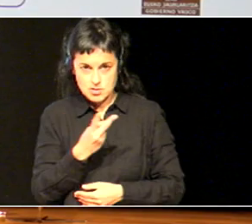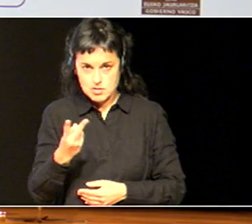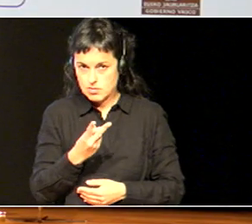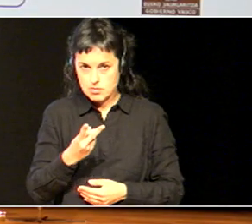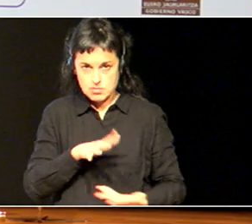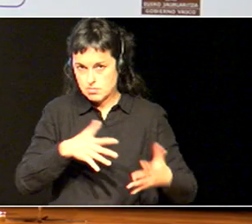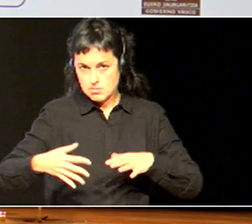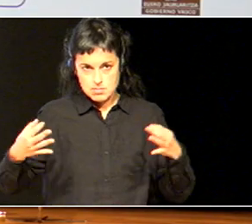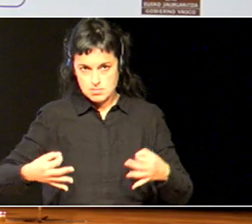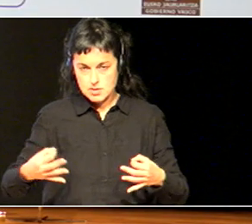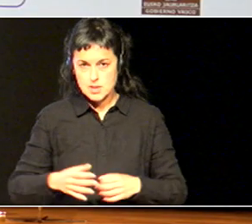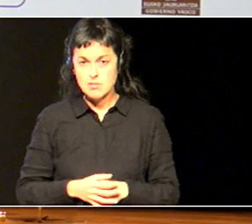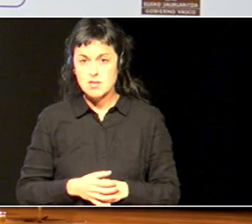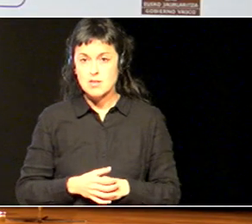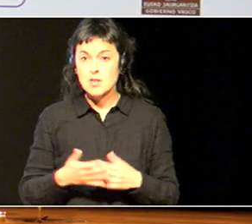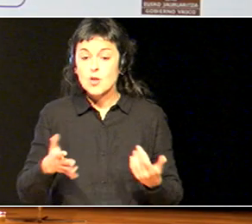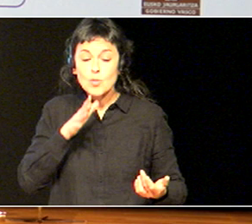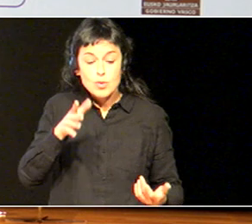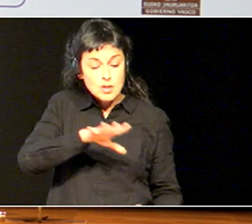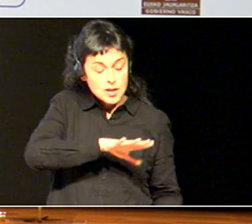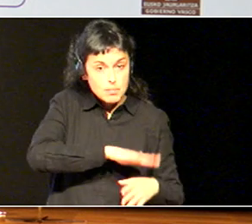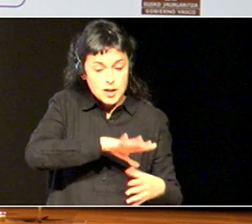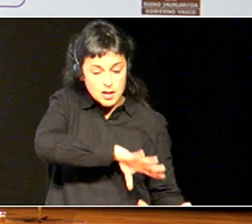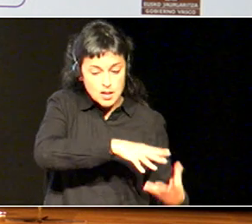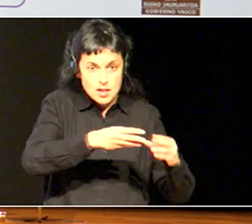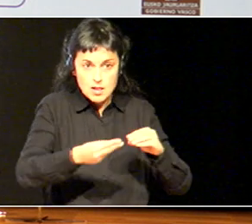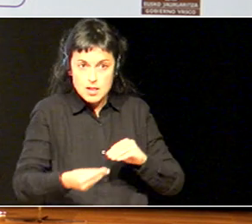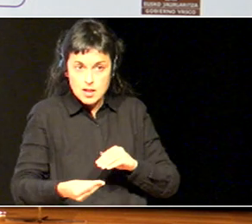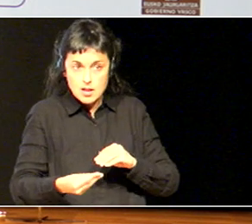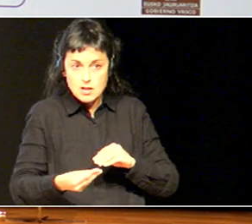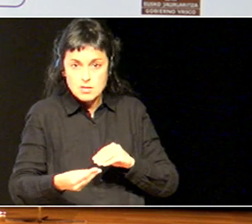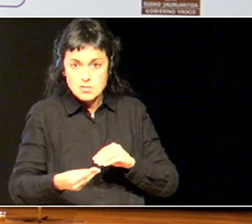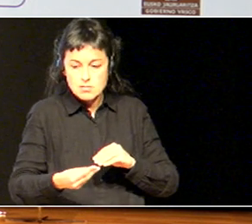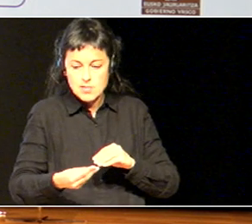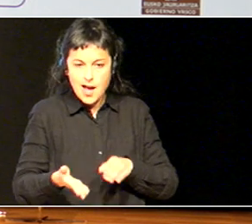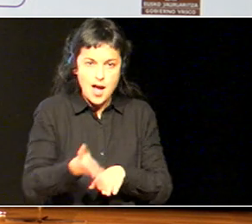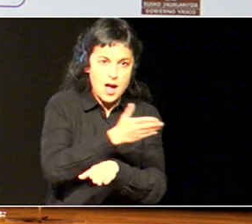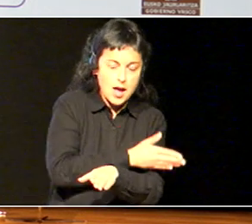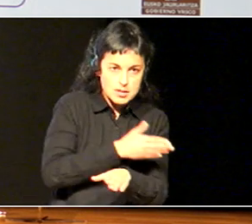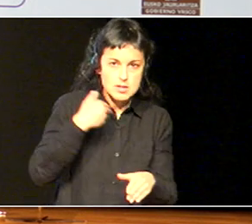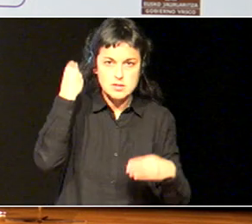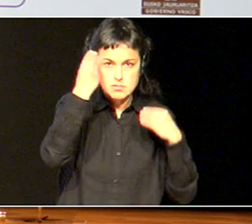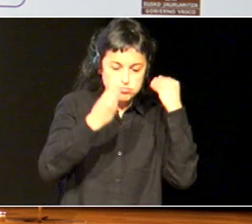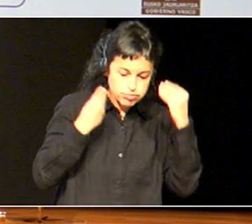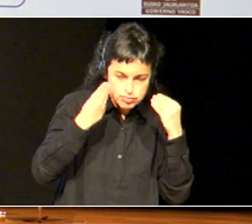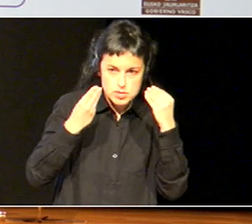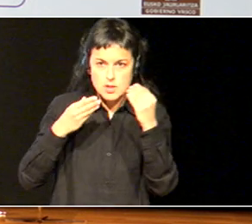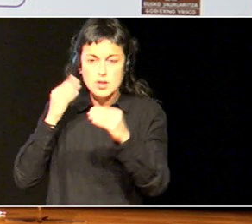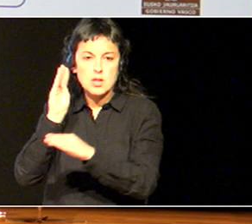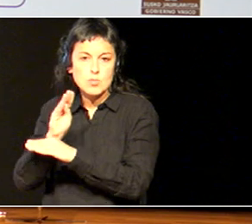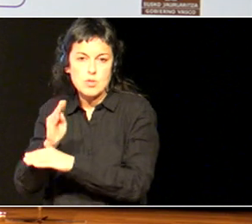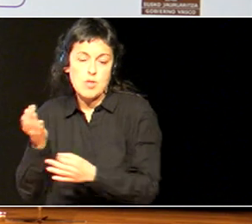egindaitezke egoik hitzapen horiek horrelako prazesu baten ostean jardunbide estrukturalak gero